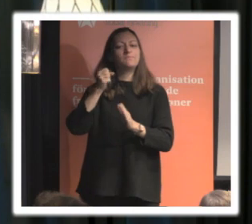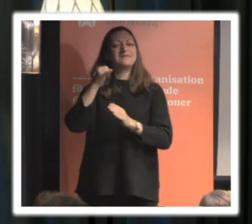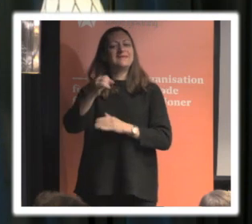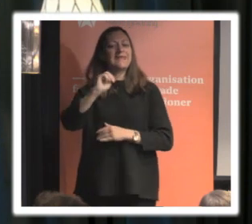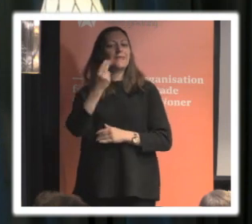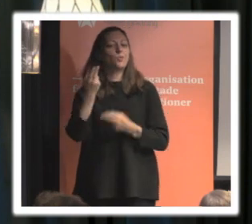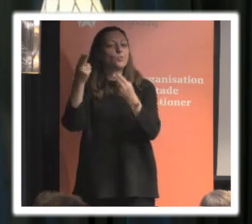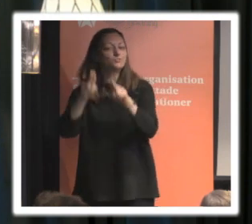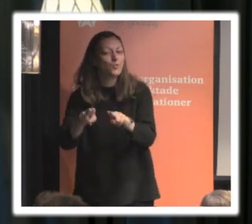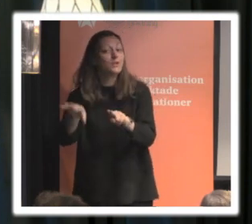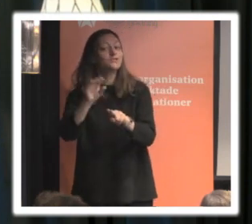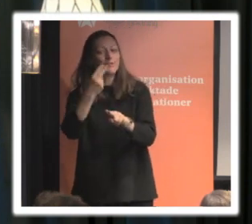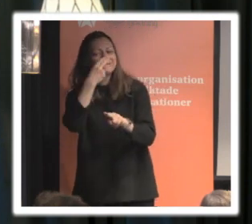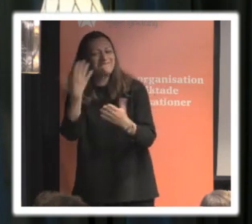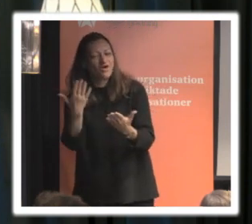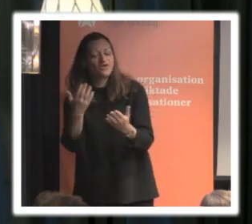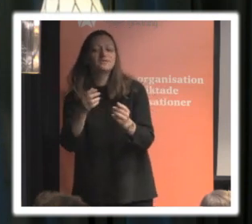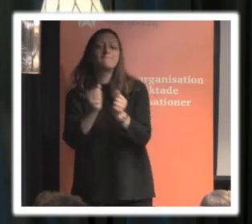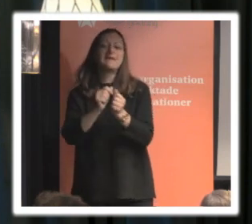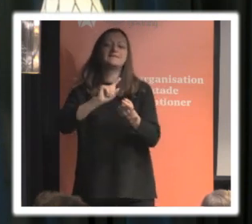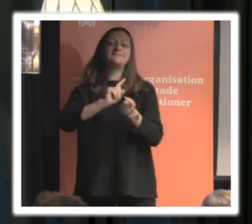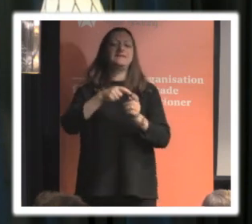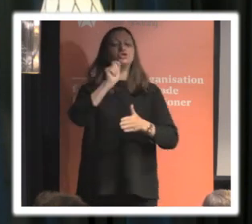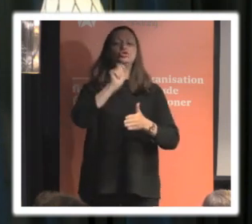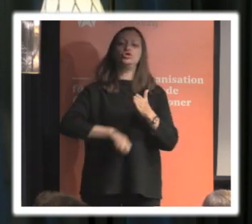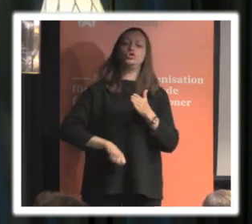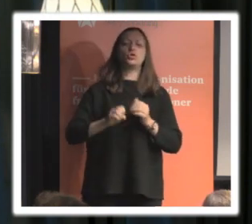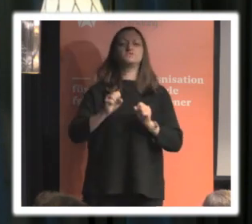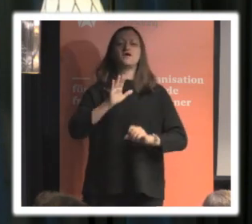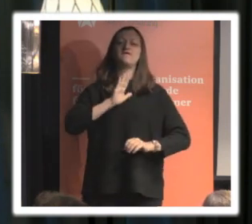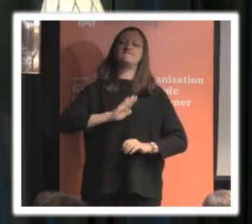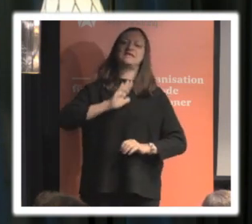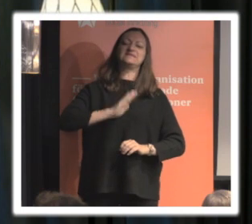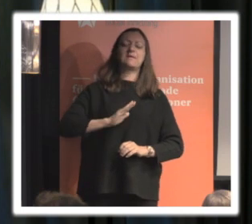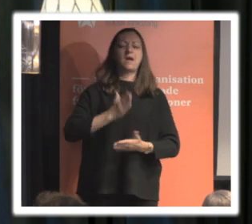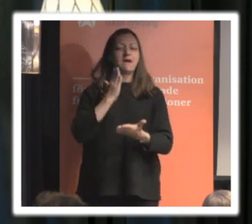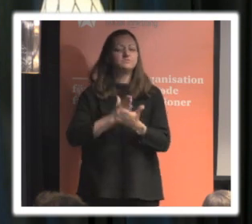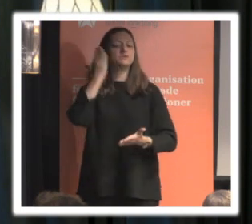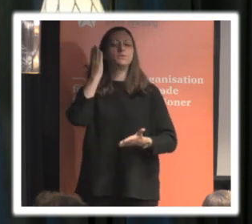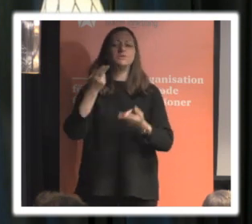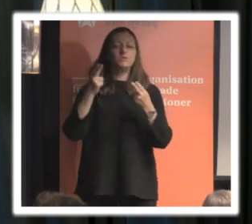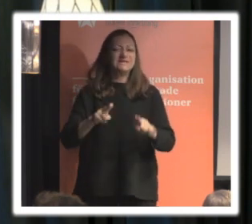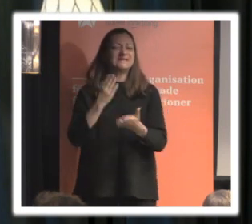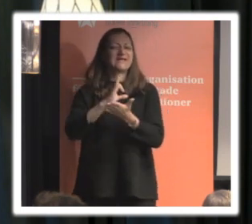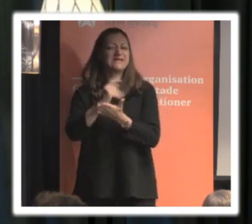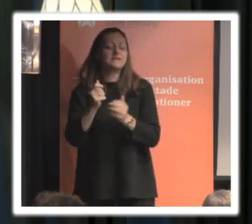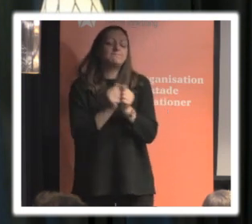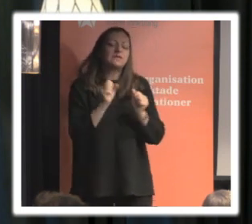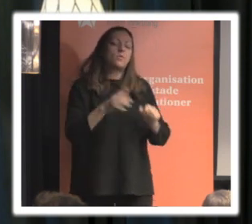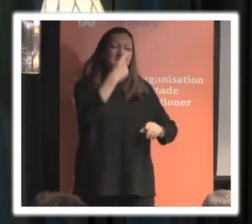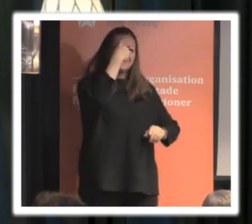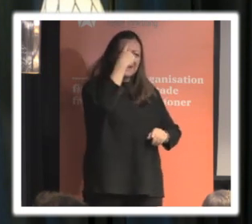blir dyrt och tidskrävande ifall man ska vänta på absolut juridisk säkerhet men står man på en stark principiell grund